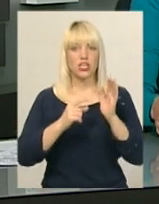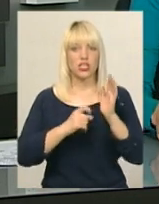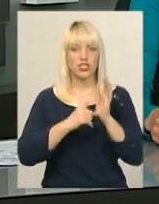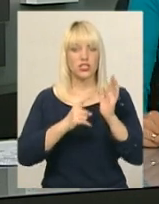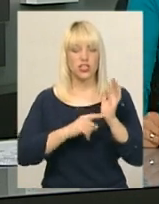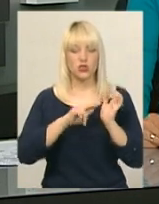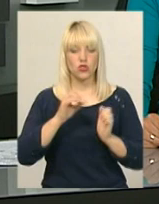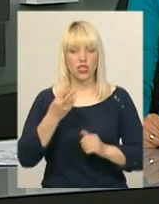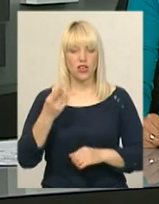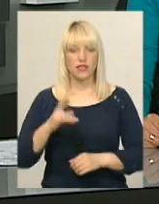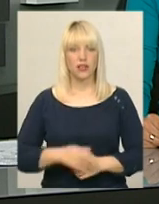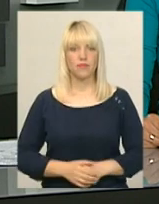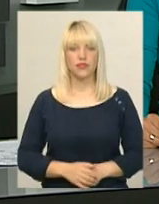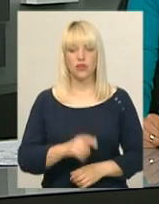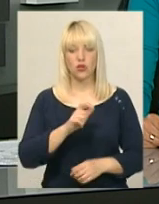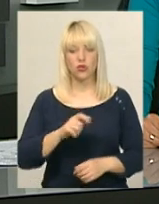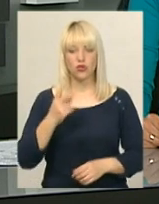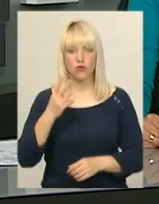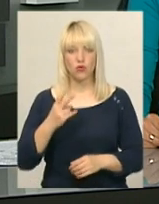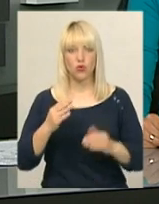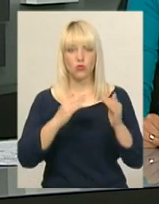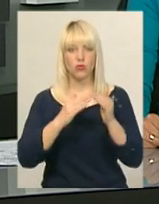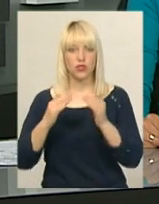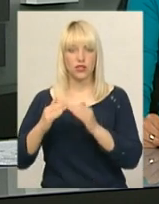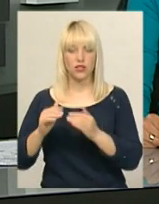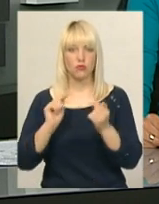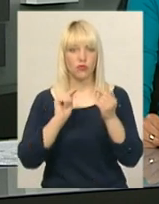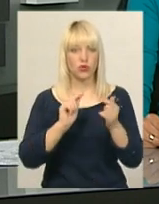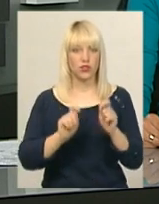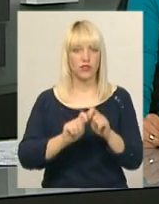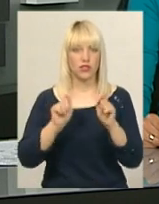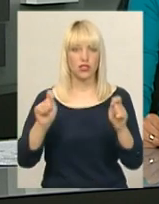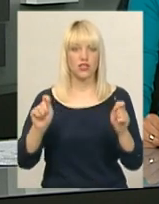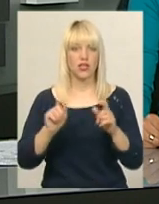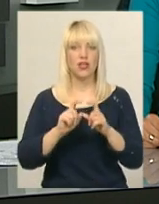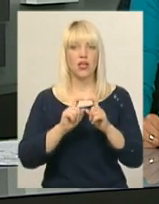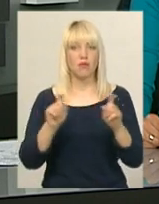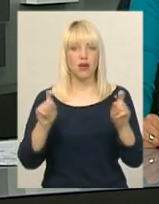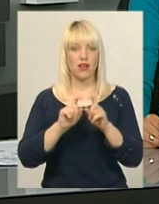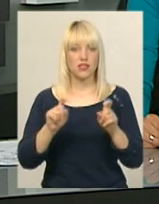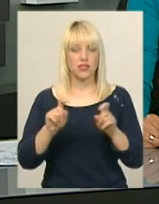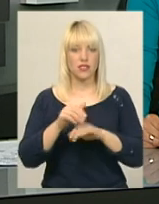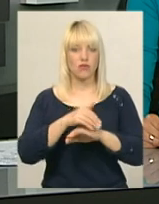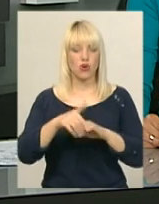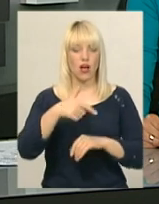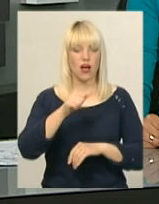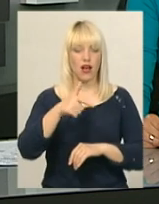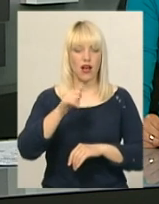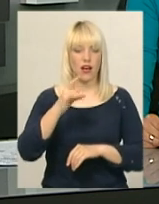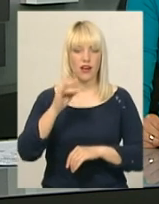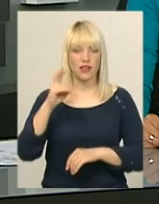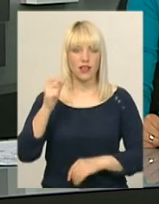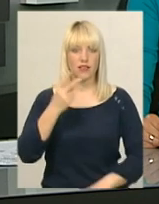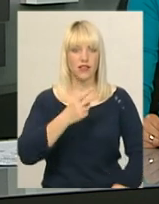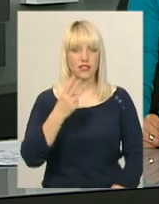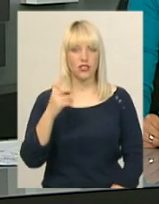Мешканці двох хмельницьких будинків виступають проти відкриття магазину на вулиці Гагаріна, 23 дріб 1. Кажуть, кремниця на першому